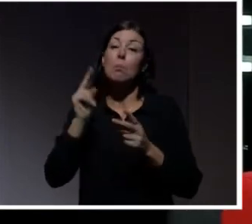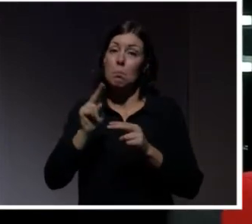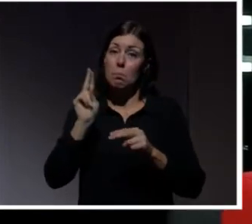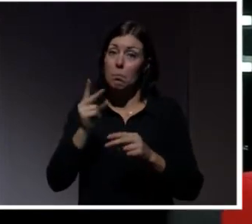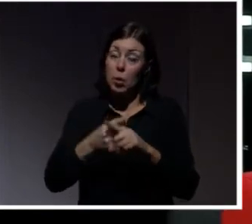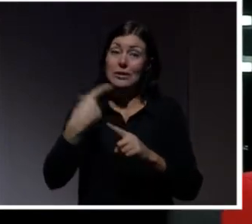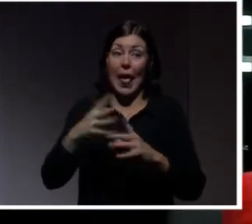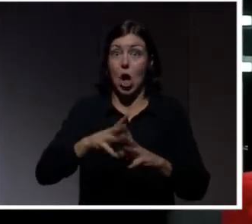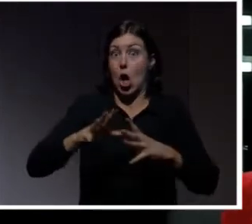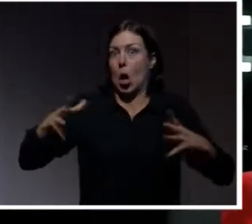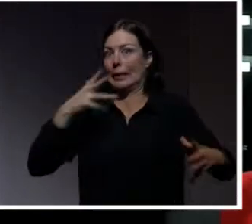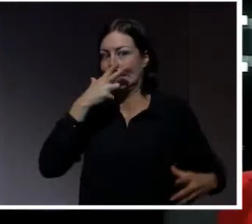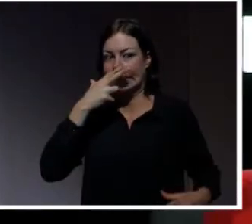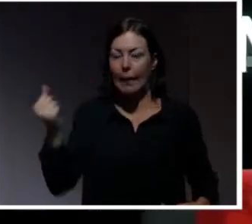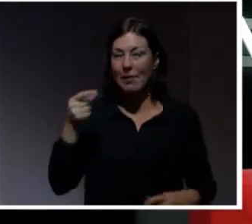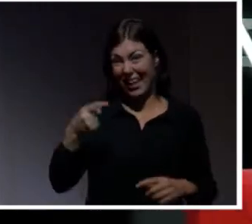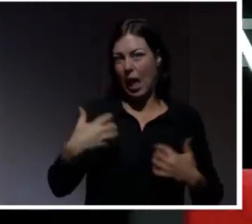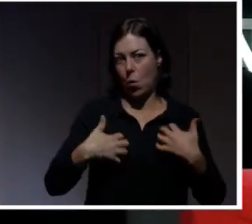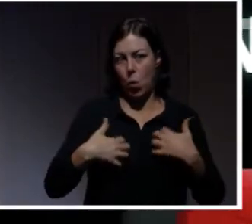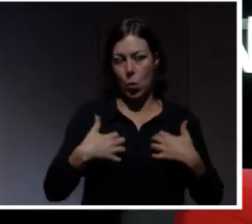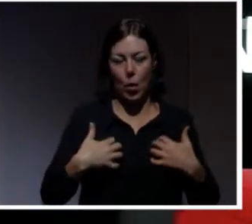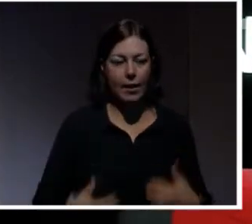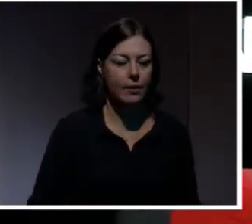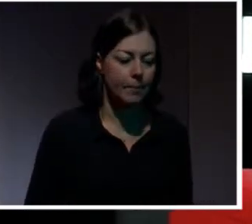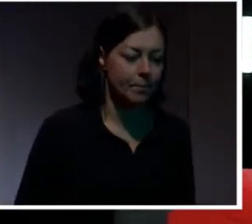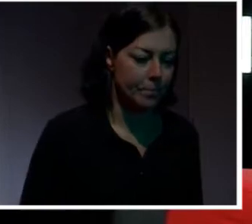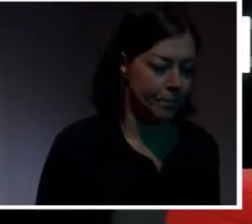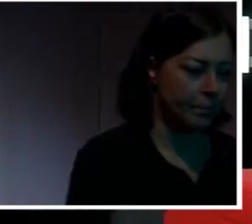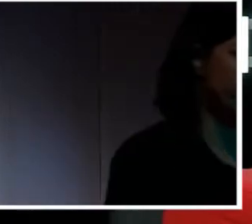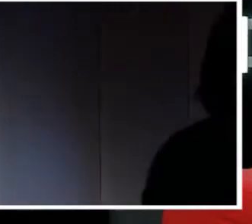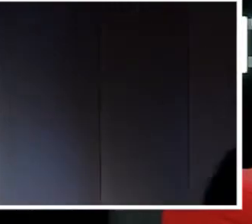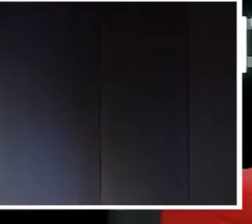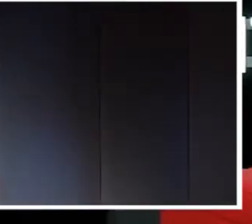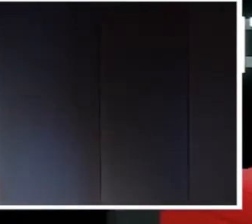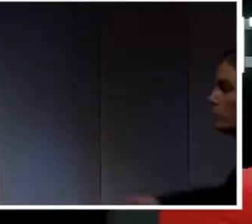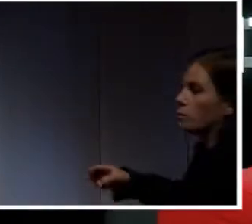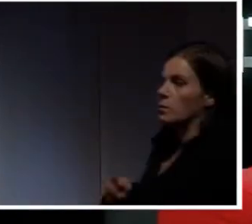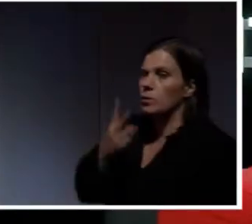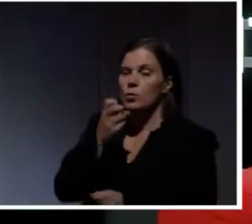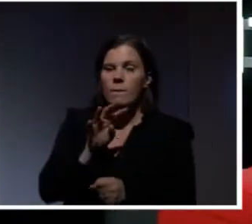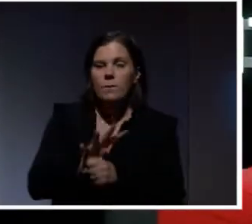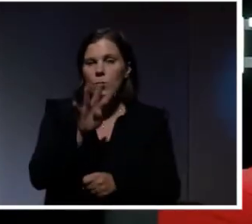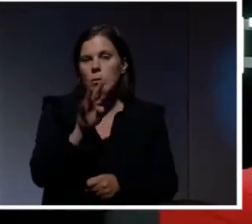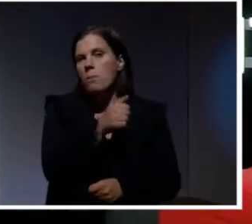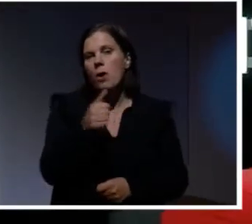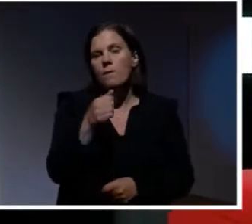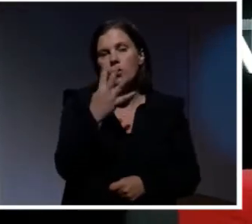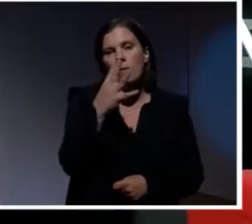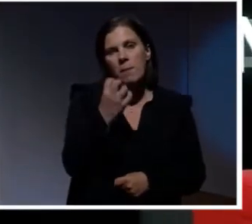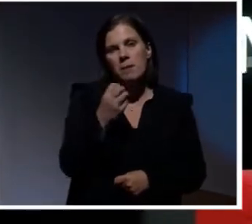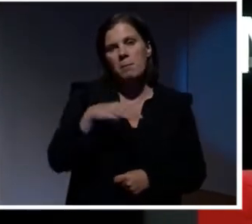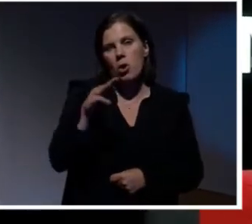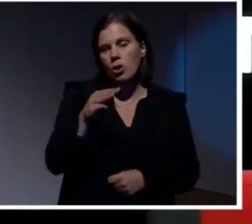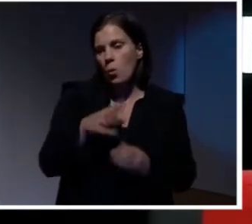mer oroande delen. Inte bara hur mycket det är just nu. Men 2014 om man hade gjort samma. Då var det bara 450 miljarder dollar.